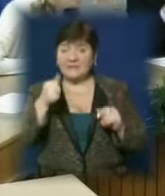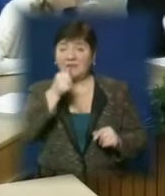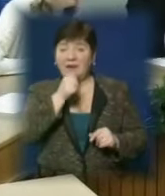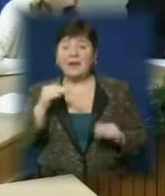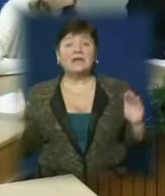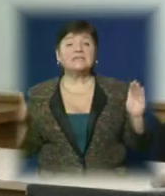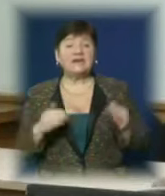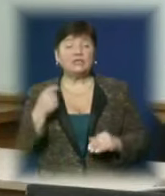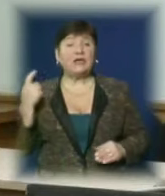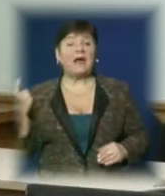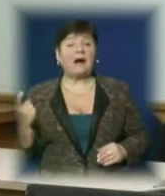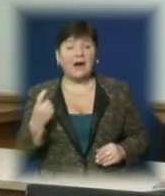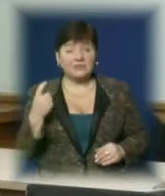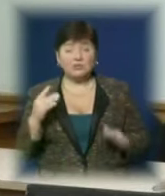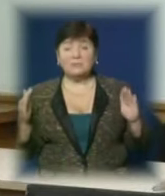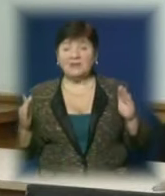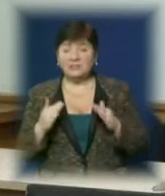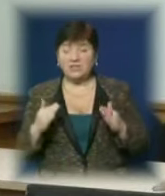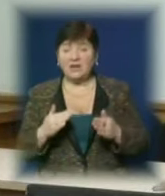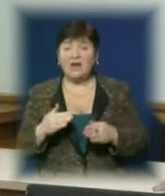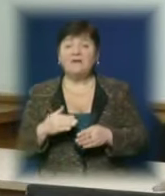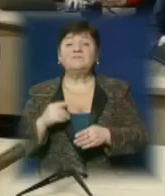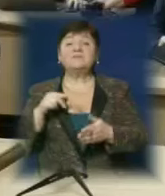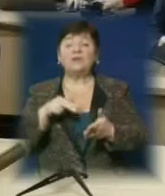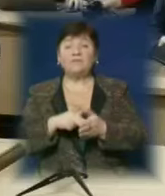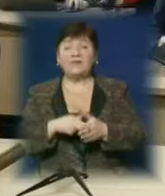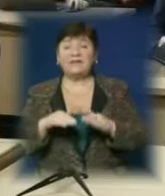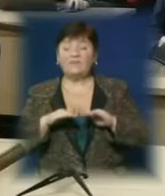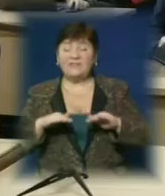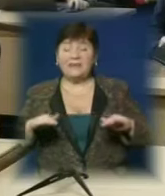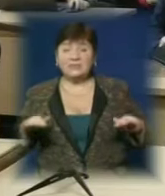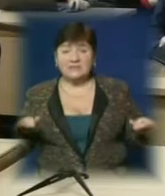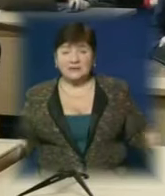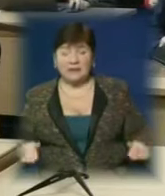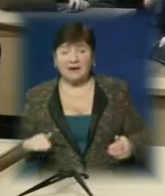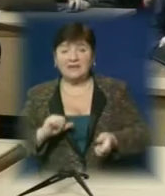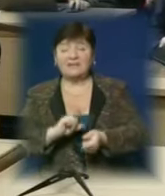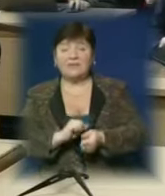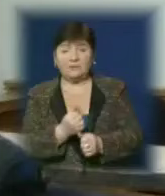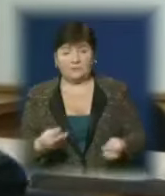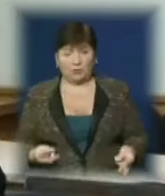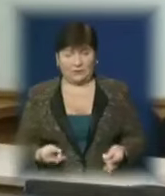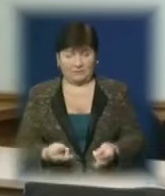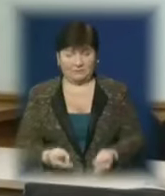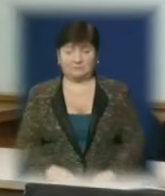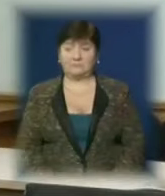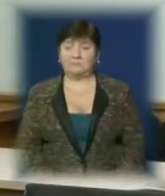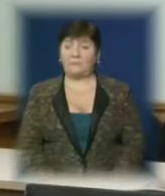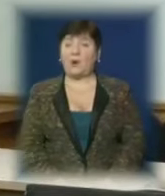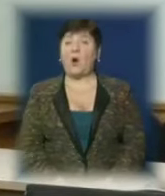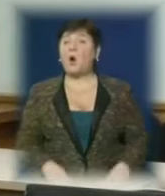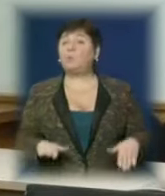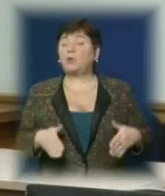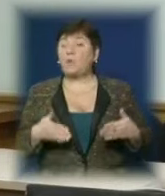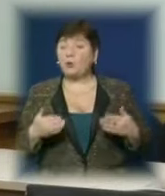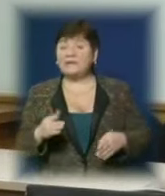споживання газу вдасться завдяки встановленню у двох дитячих садках Ужгорода твердопаливних котлів. Пропоновані